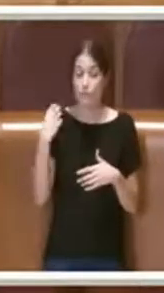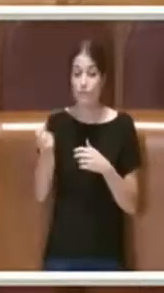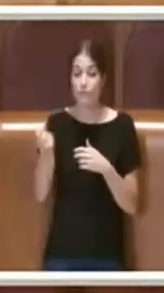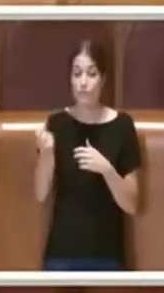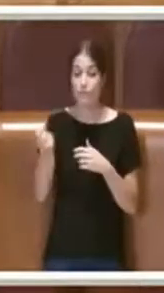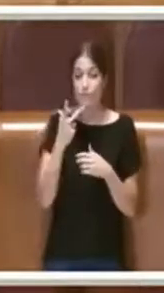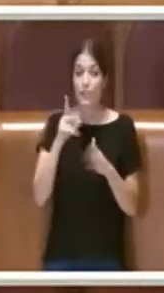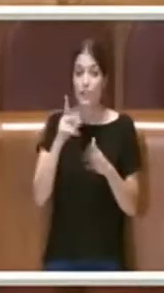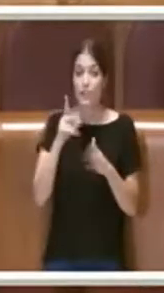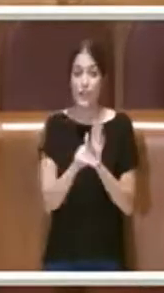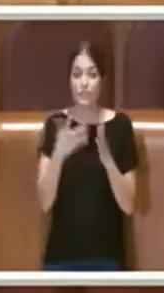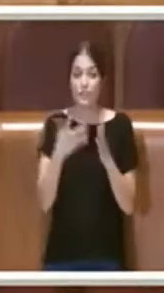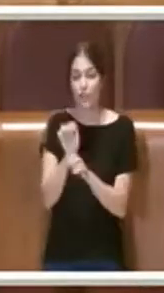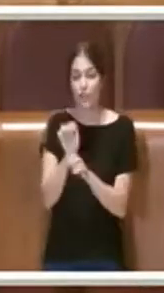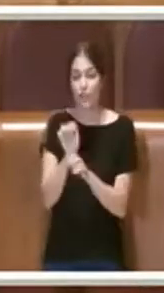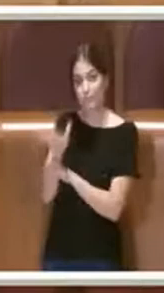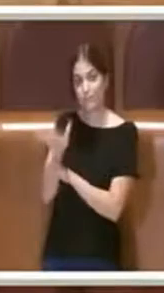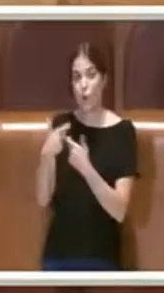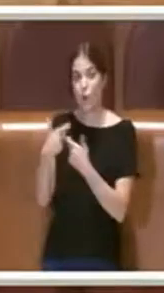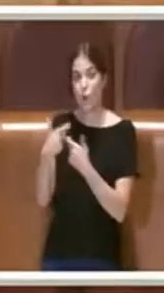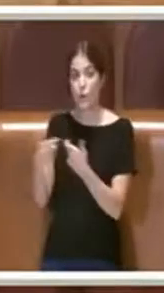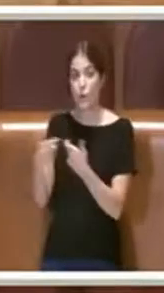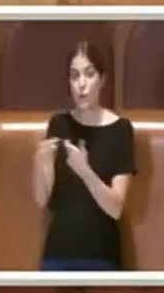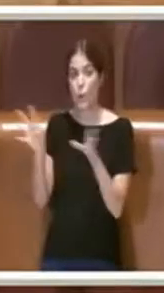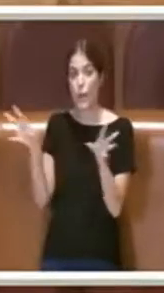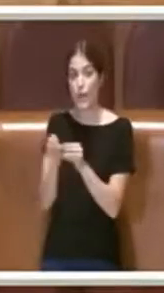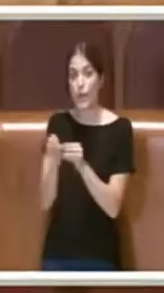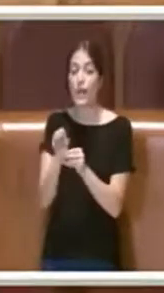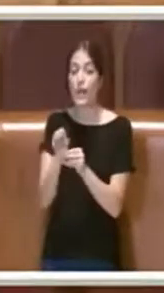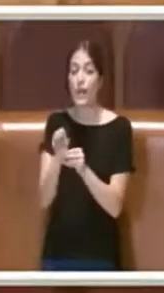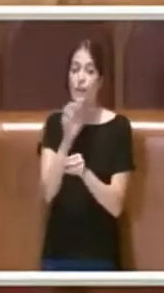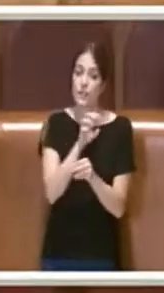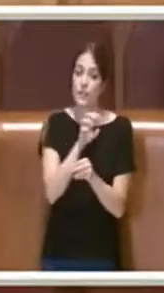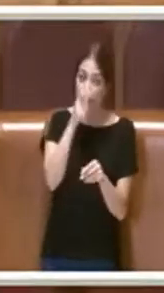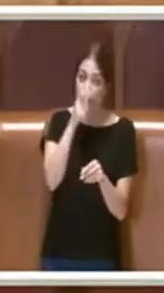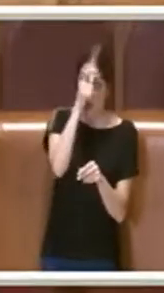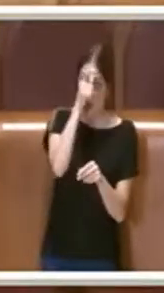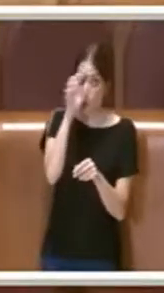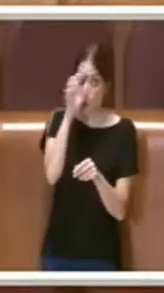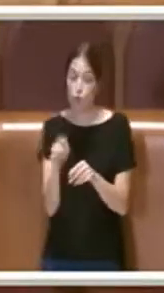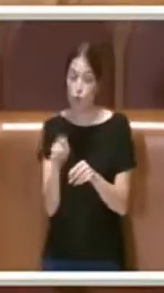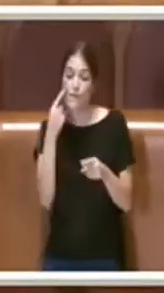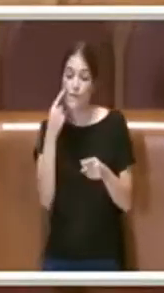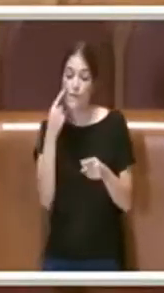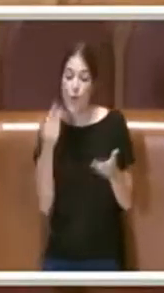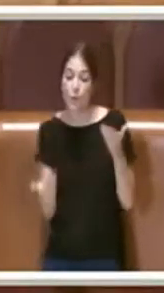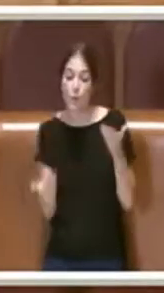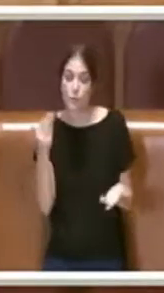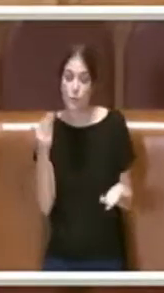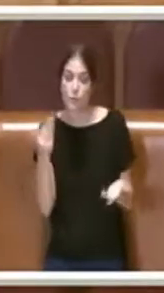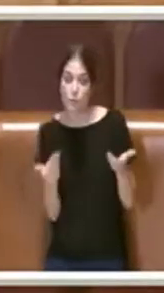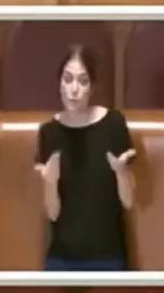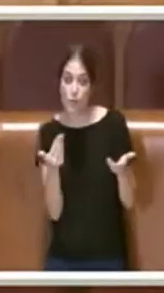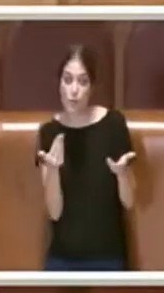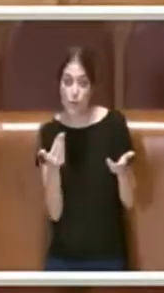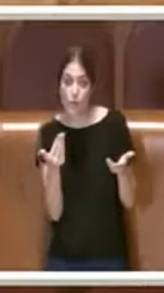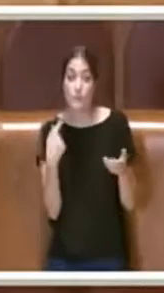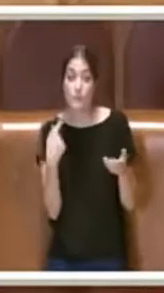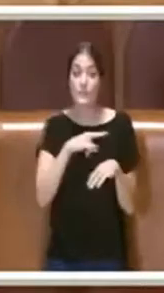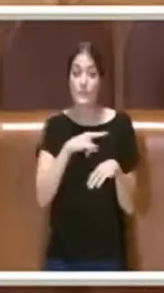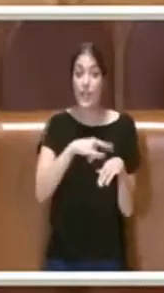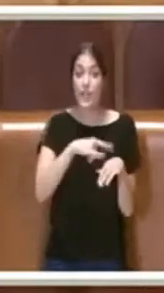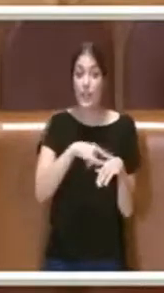il decreto era stato inviato alla conferenza unificata Stato-Regioni per essere valutato e a